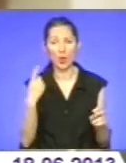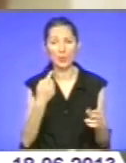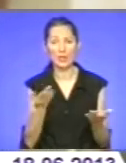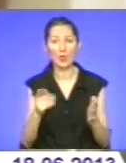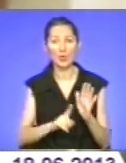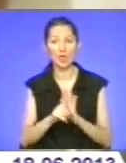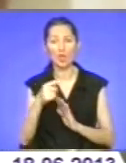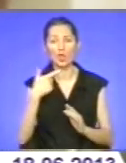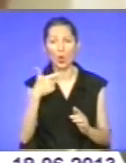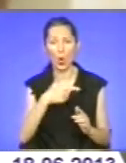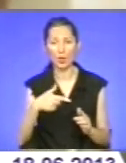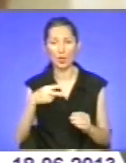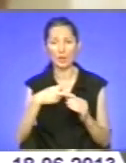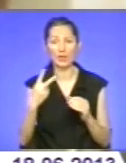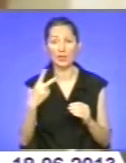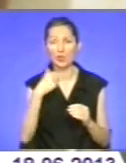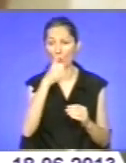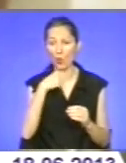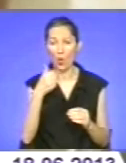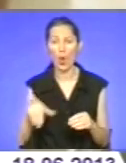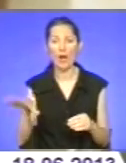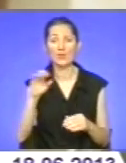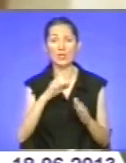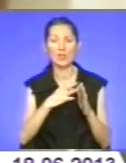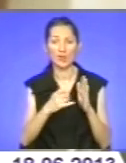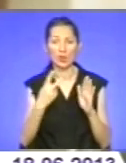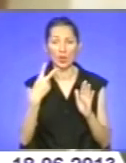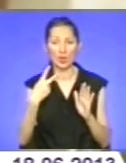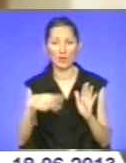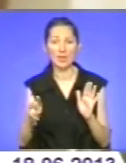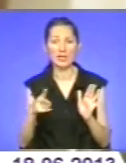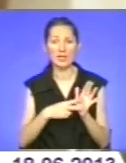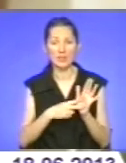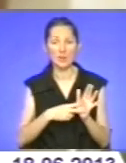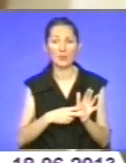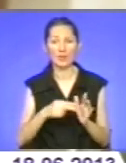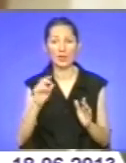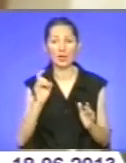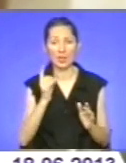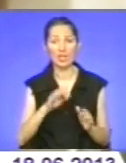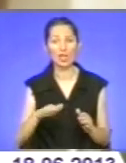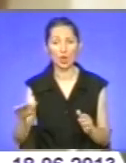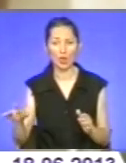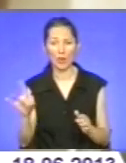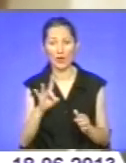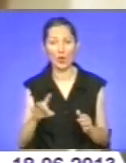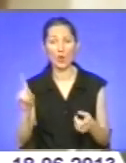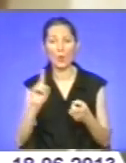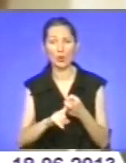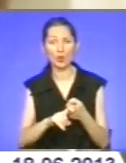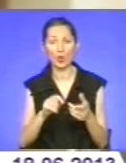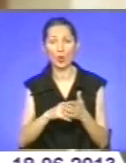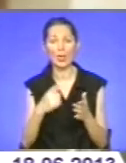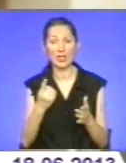грудня 2012 року, всі 927 дошкільних закладів регіону підключені до єдиного